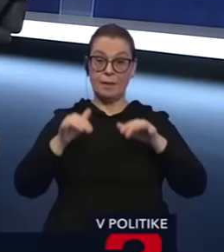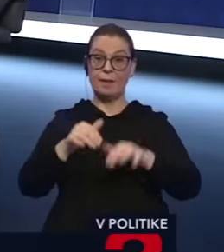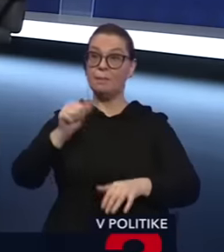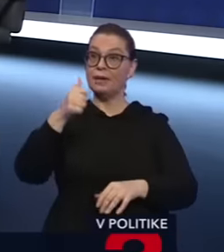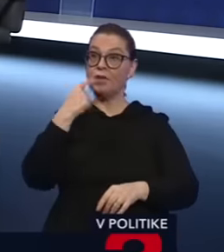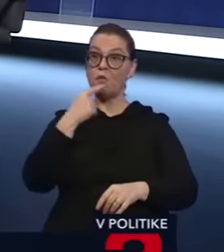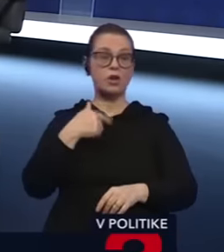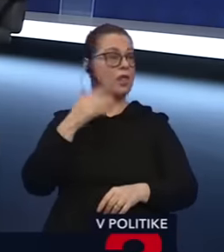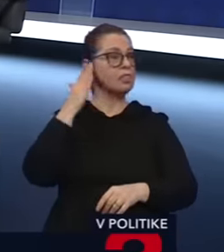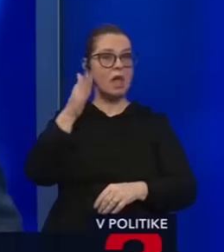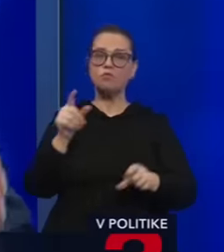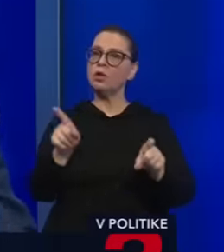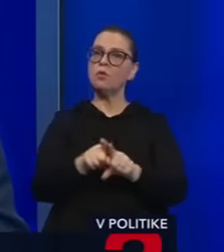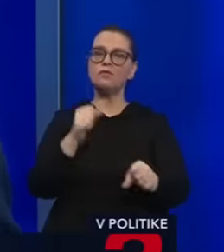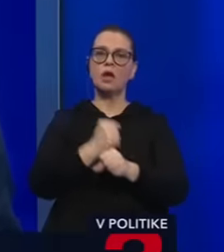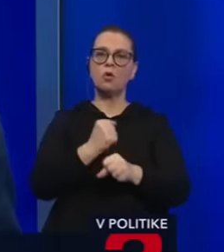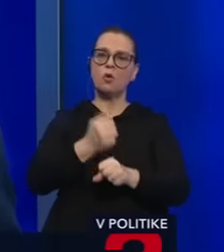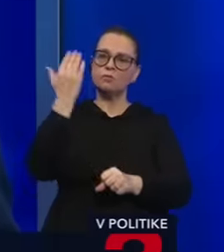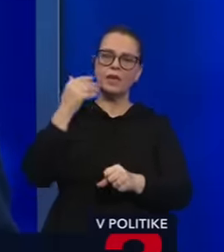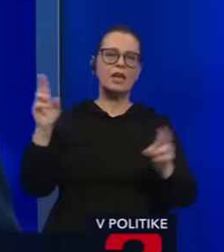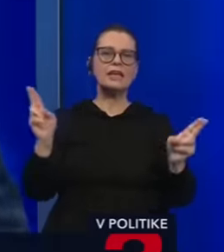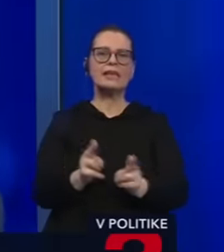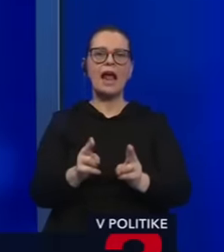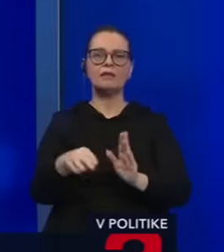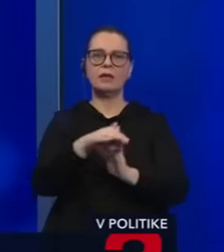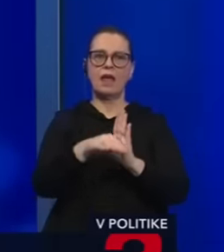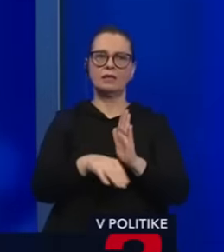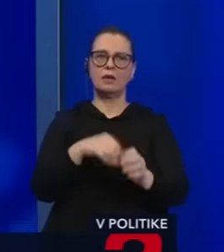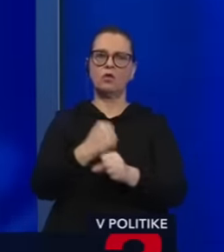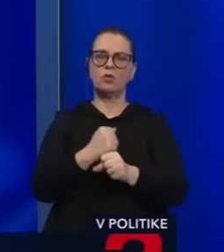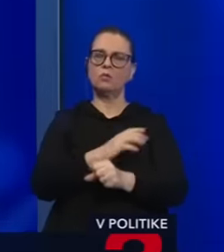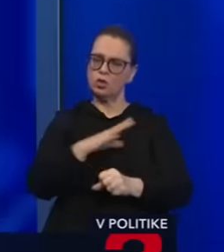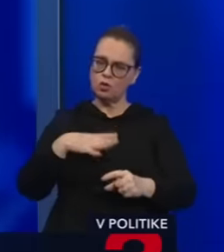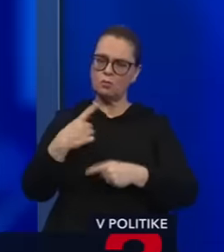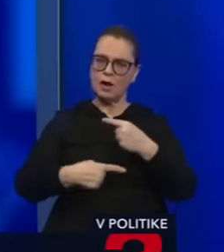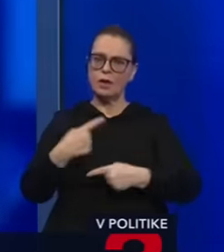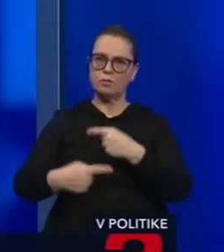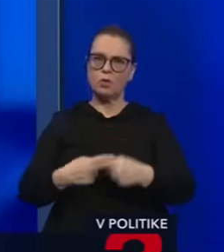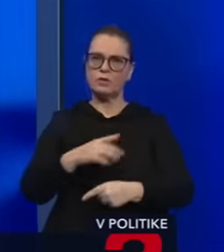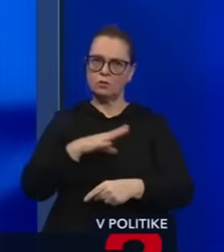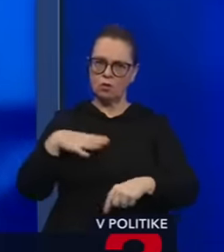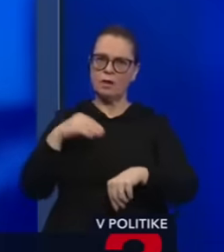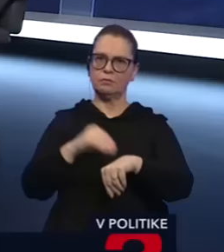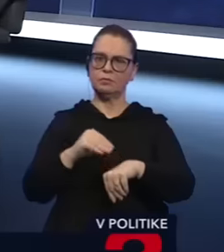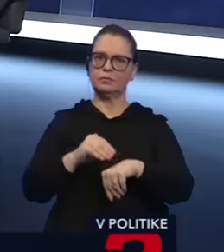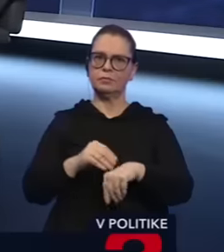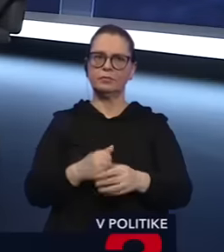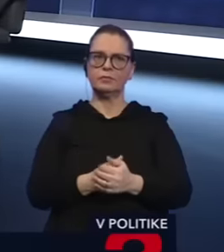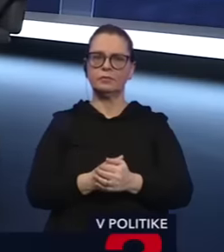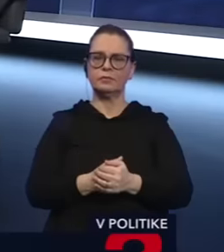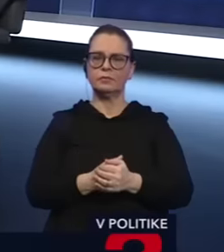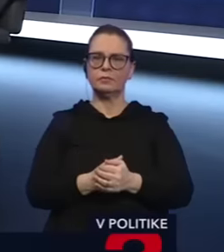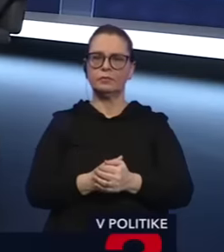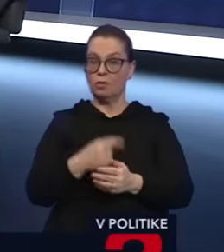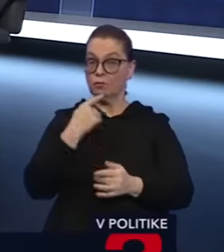že oni už nebudú robiť to, čo tu bolo v minulosti. Žiadne skrátené legislatívne konanie. Bude to riadný proces, bude to riadné pripomenie. vedia upraviť v